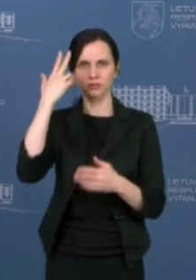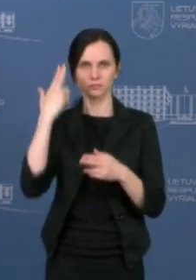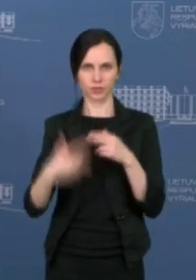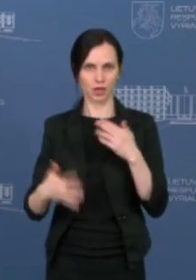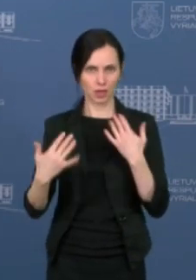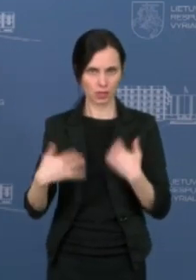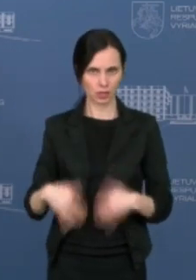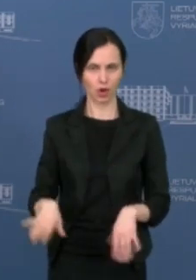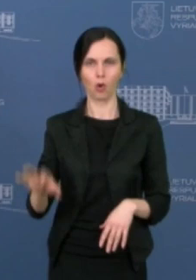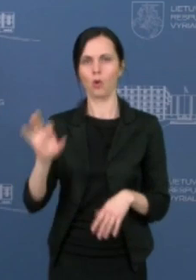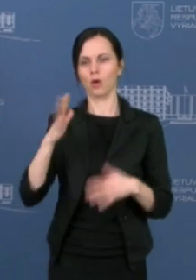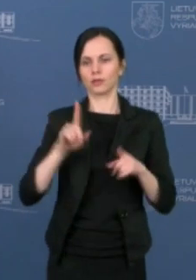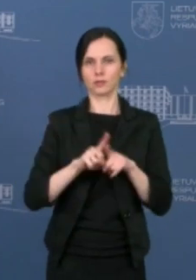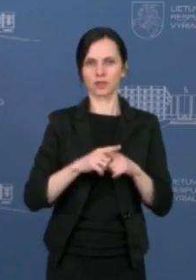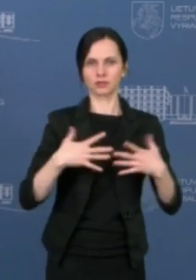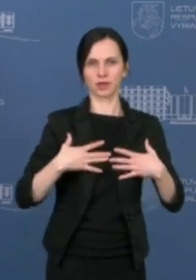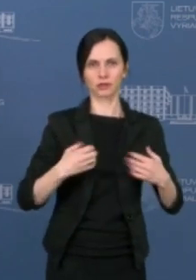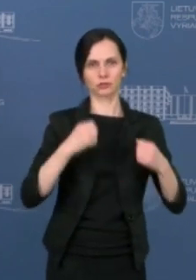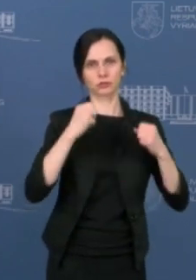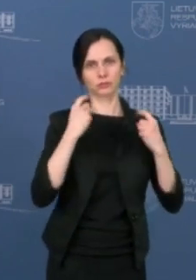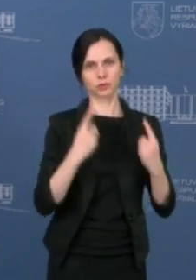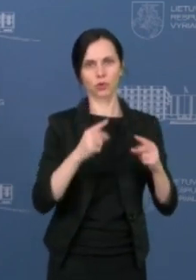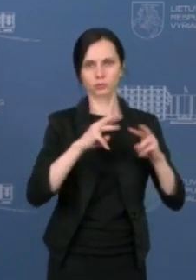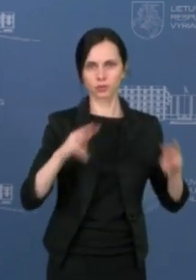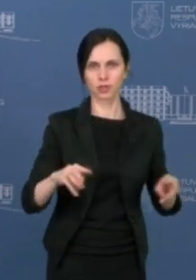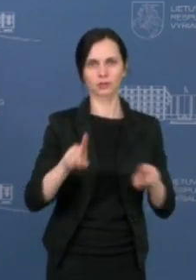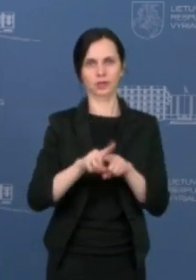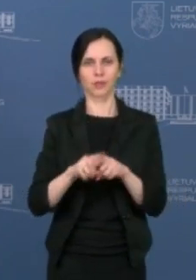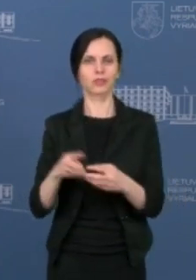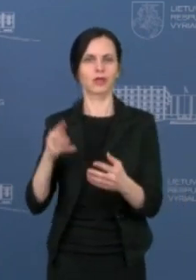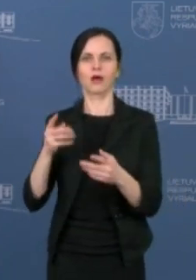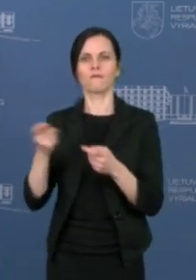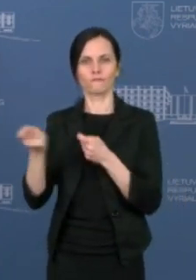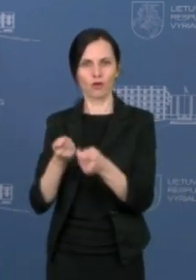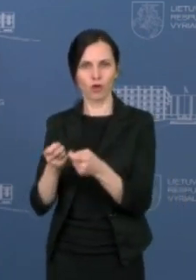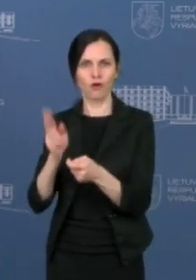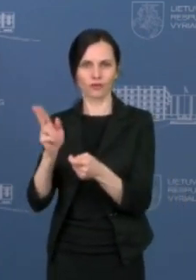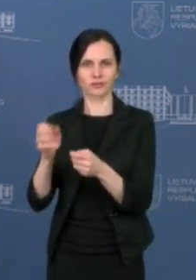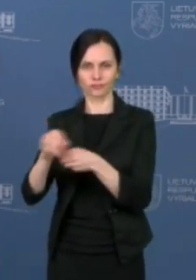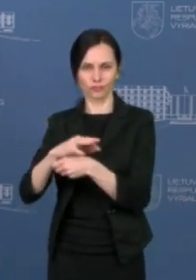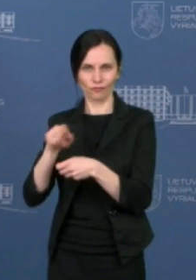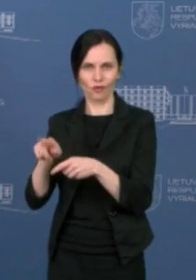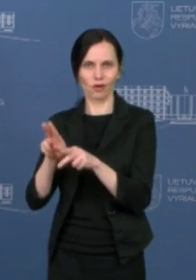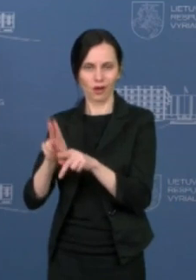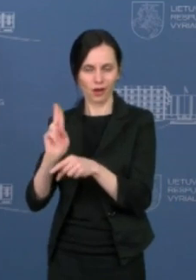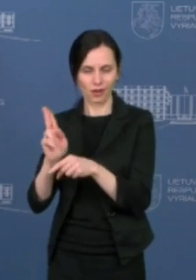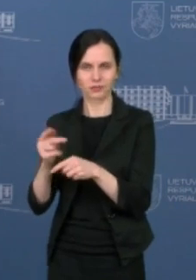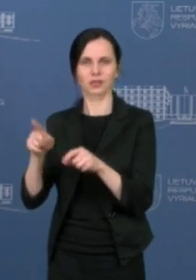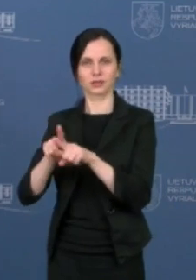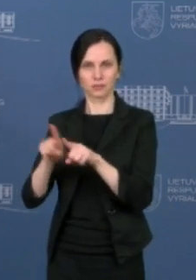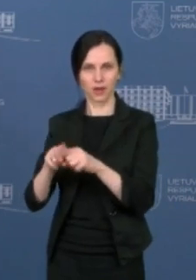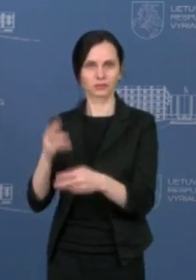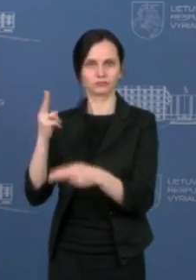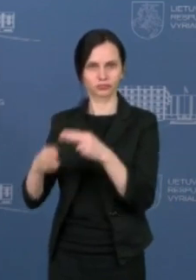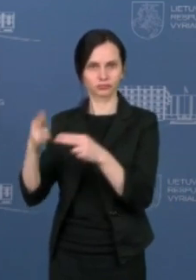sprendimus ir Sveikatos apsaugos ministerija ir operacijų vadovas jau priėmė atitinkamus sprendimus dėl sekoskaitos